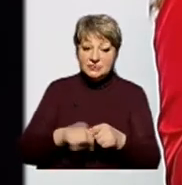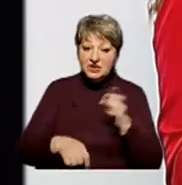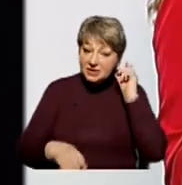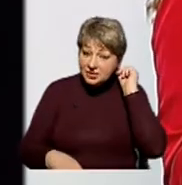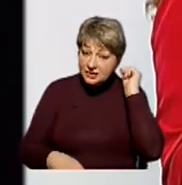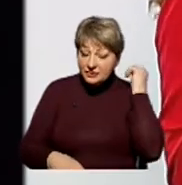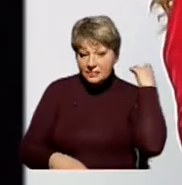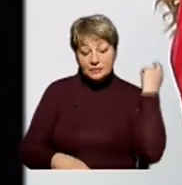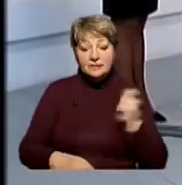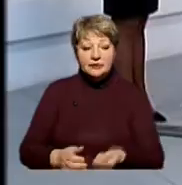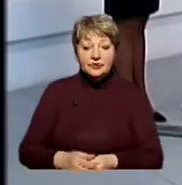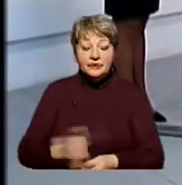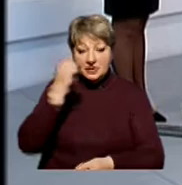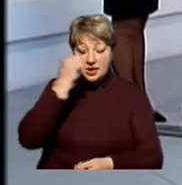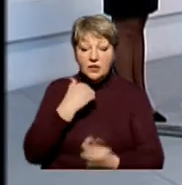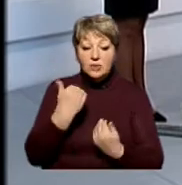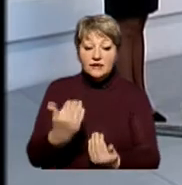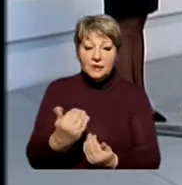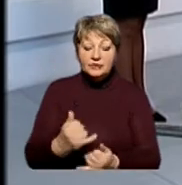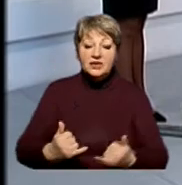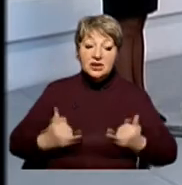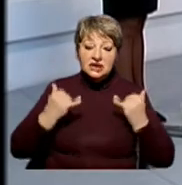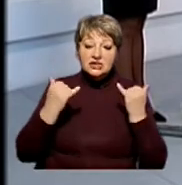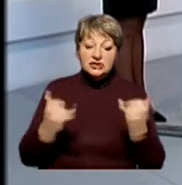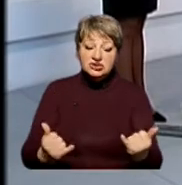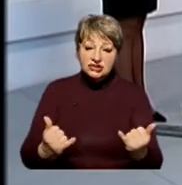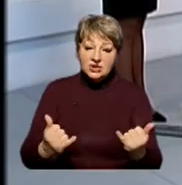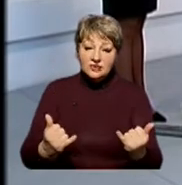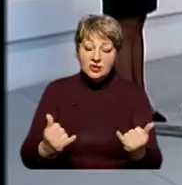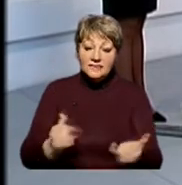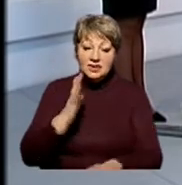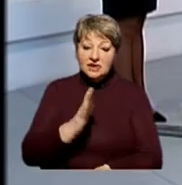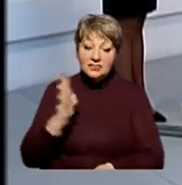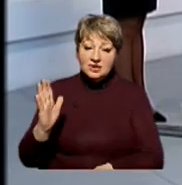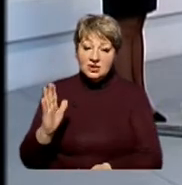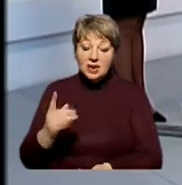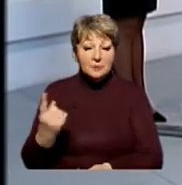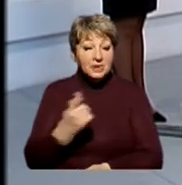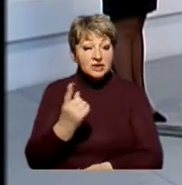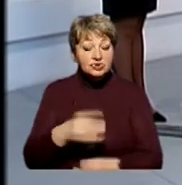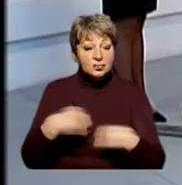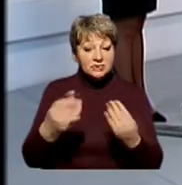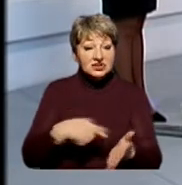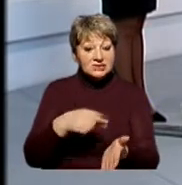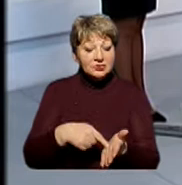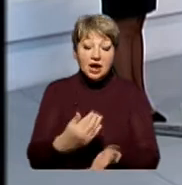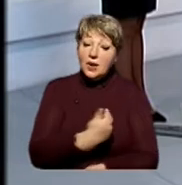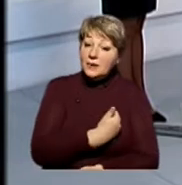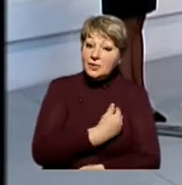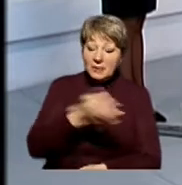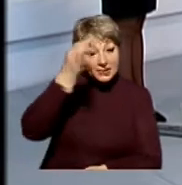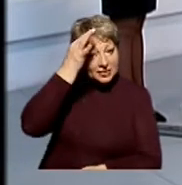Пане Євгене, прошу. Дякую вам. Шановний Владислав Володимирович, перш ніж поставити вам запитання, хотілося б